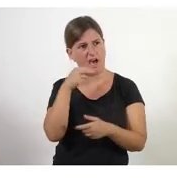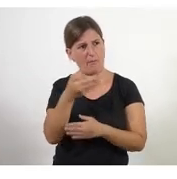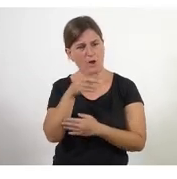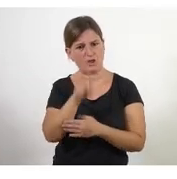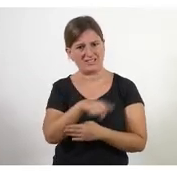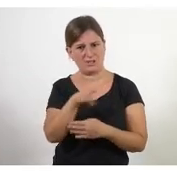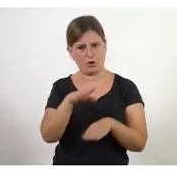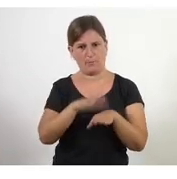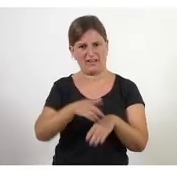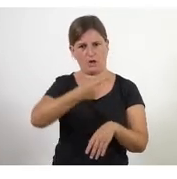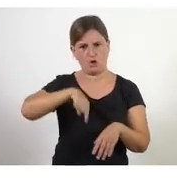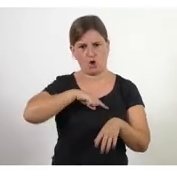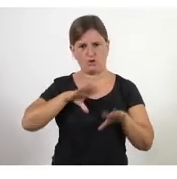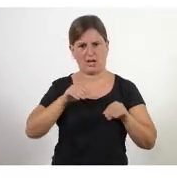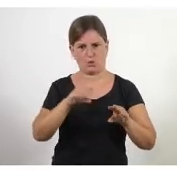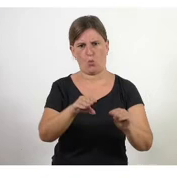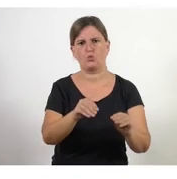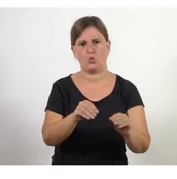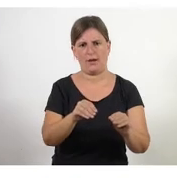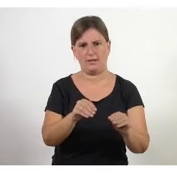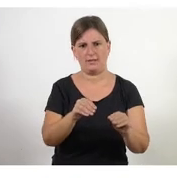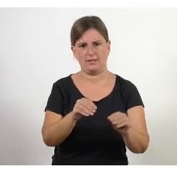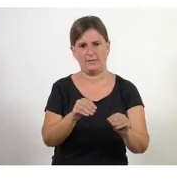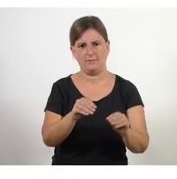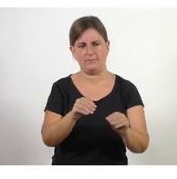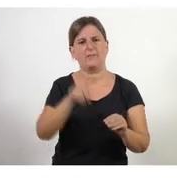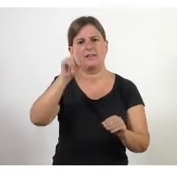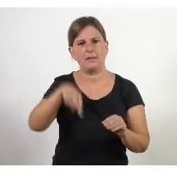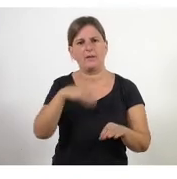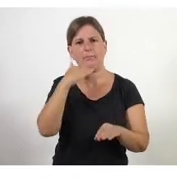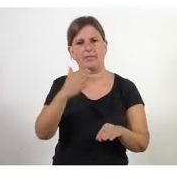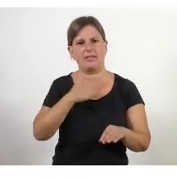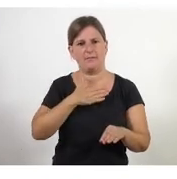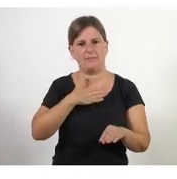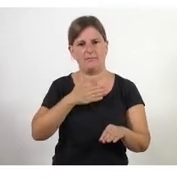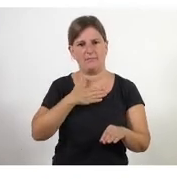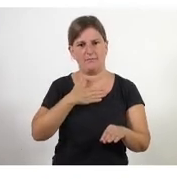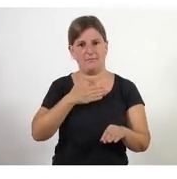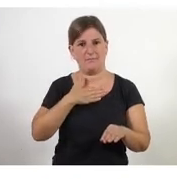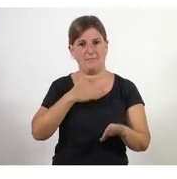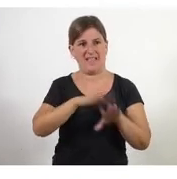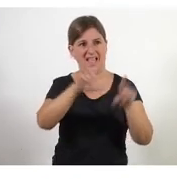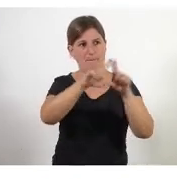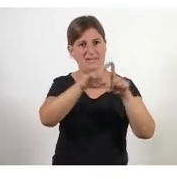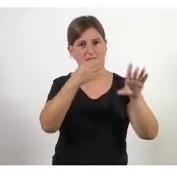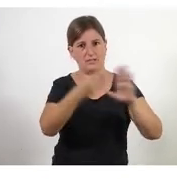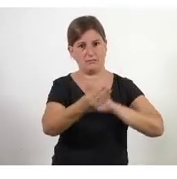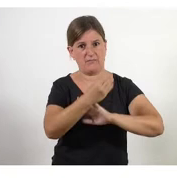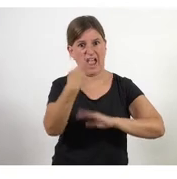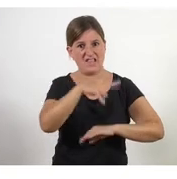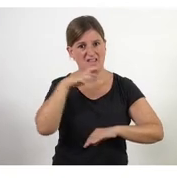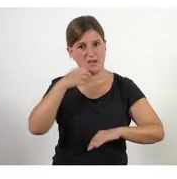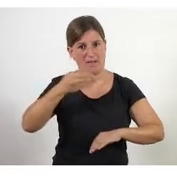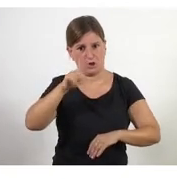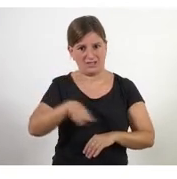als nostres usuaris i si aporta o no aporta valor als nostres finançadors i si allò realment no aporta valor